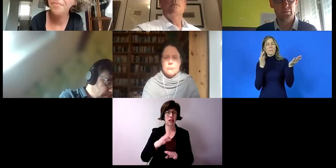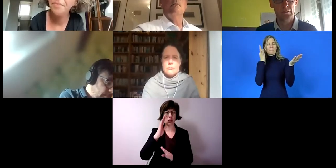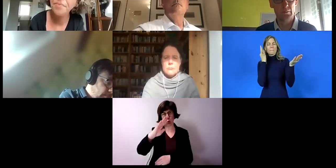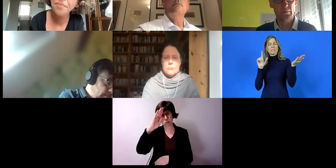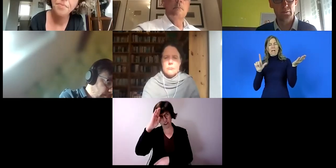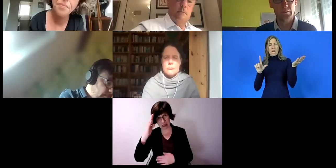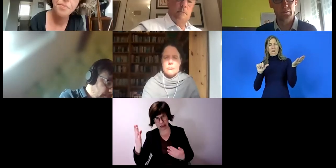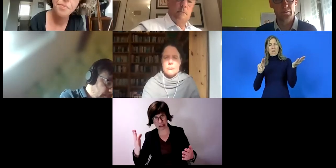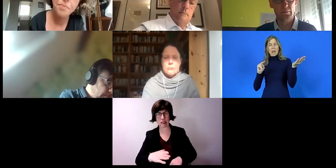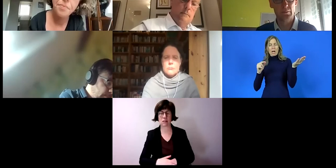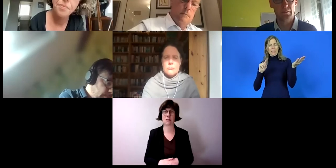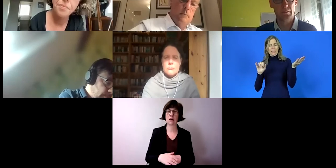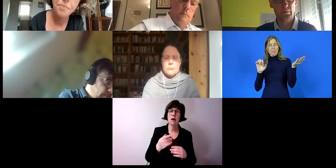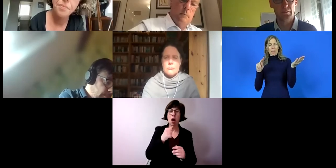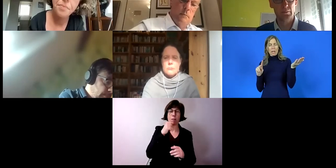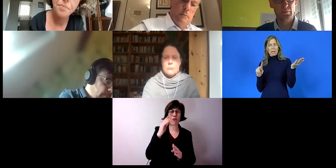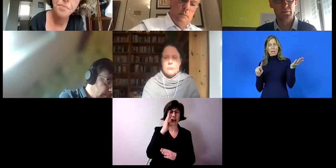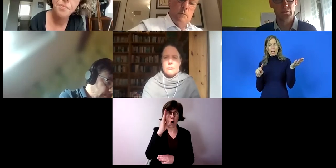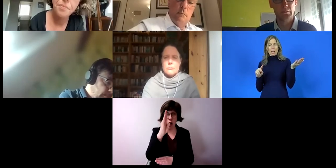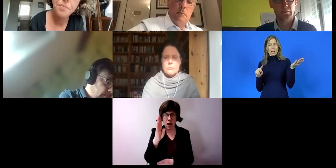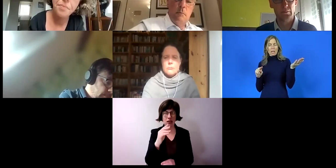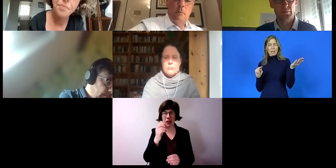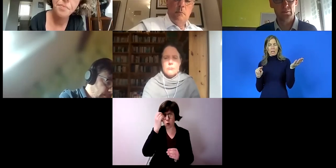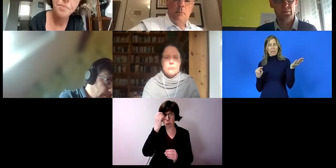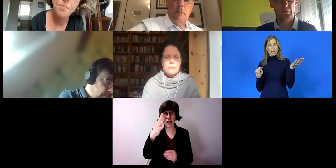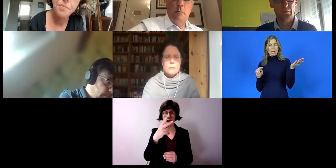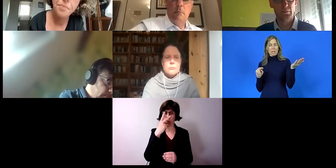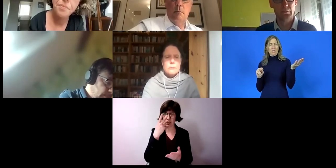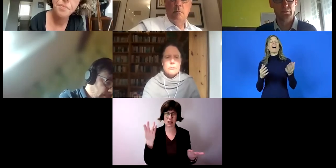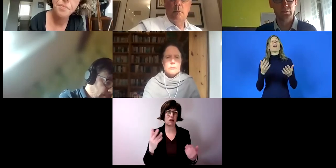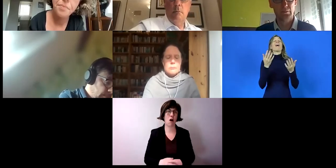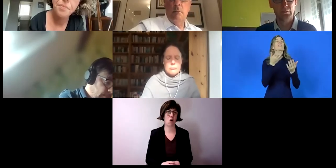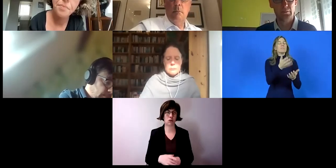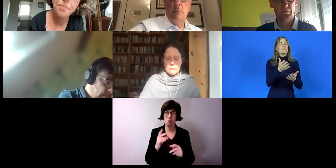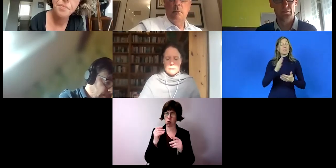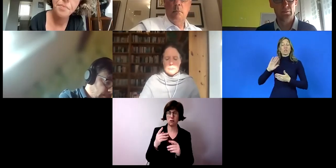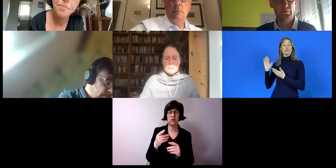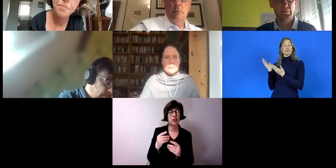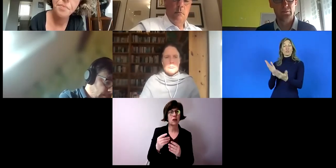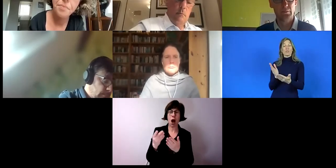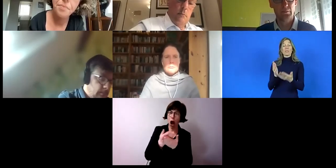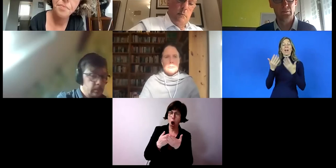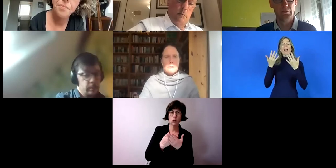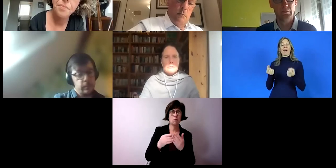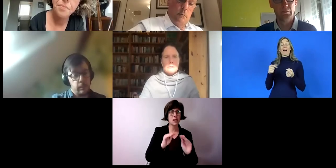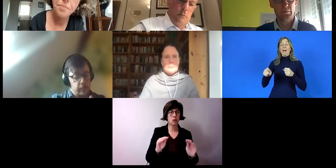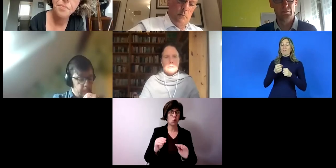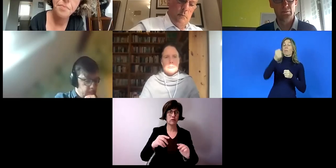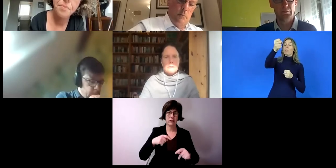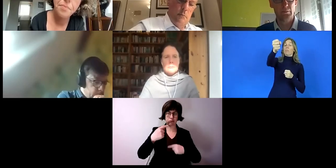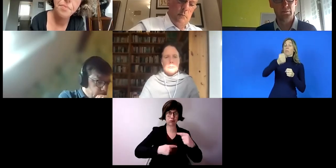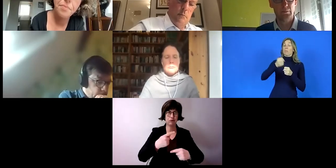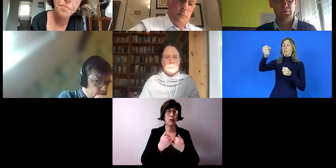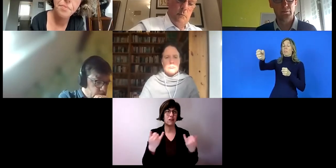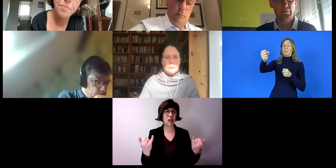Integrationsfachdienste, die berufliche Orientierung und Bildung zum Beispiel, also sozusagen die Ausbildungsgänge und auch